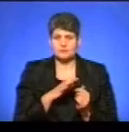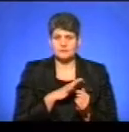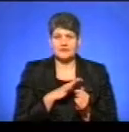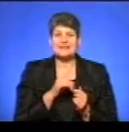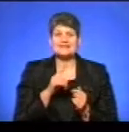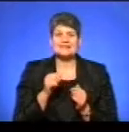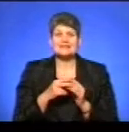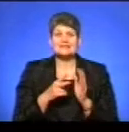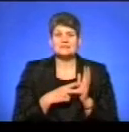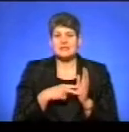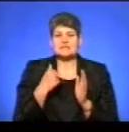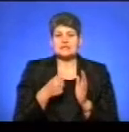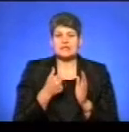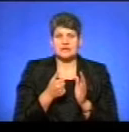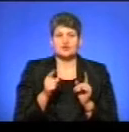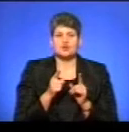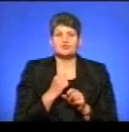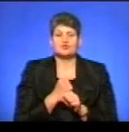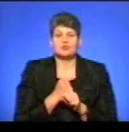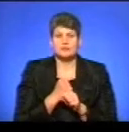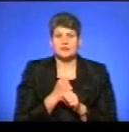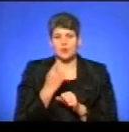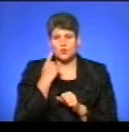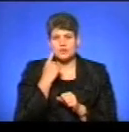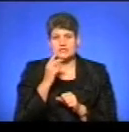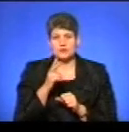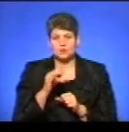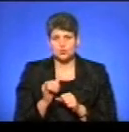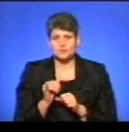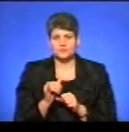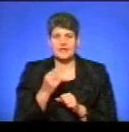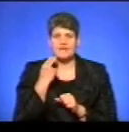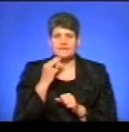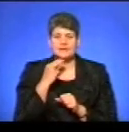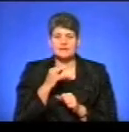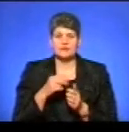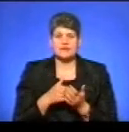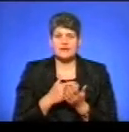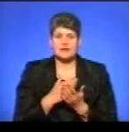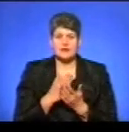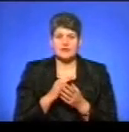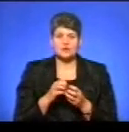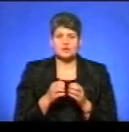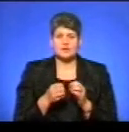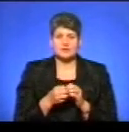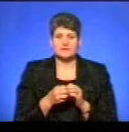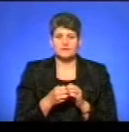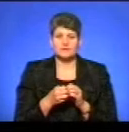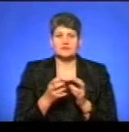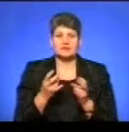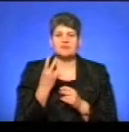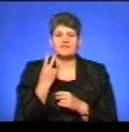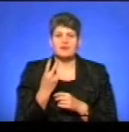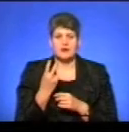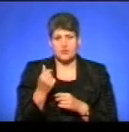тобто за 17 рік, щоб зробити оцінку ефективності, якось результативності, хоча б треба два роки.